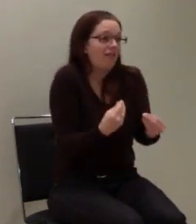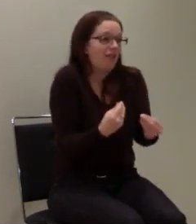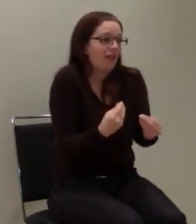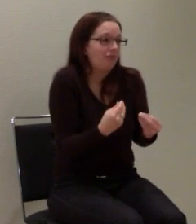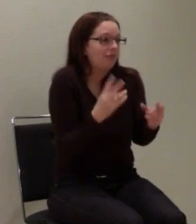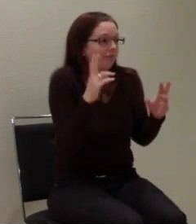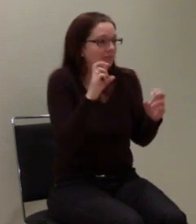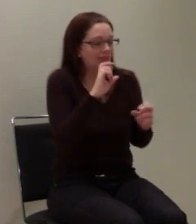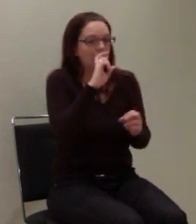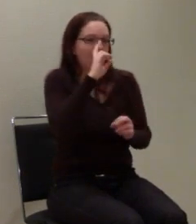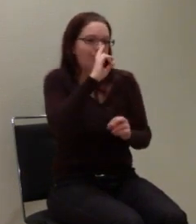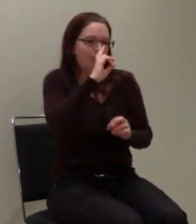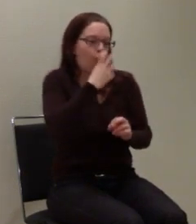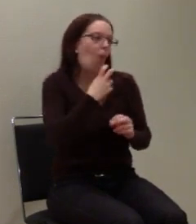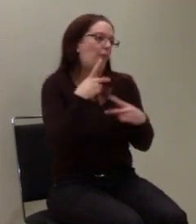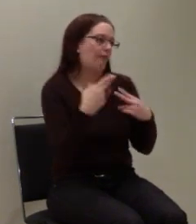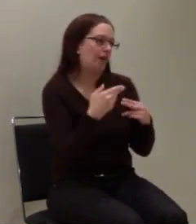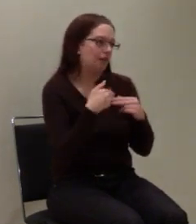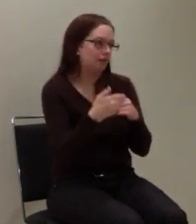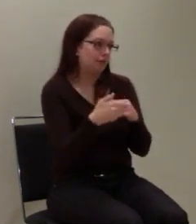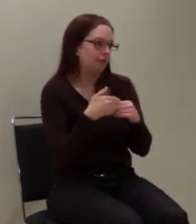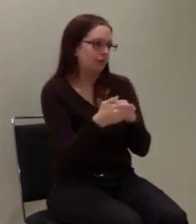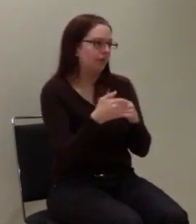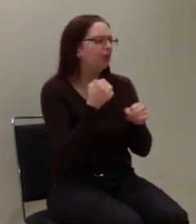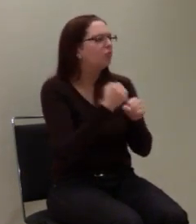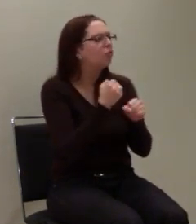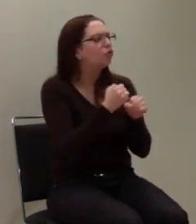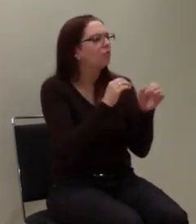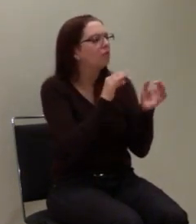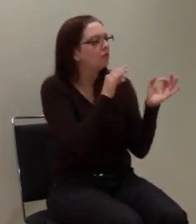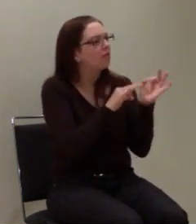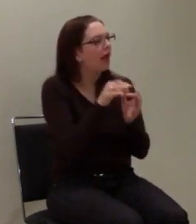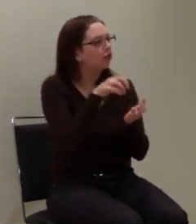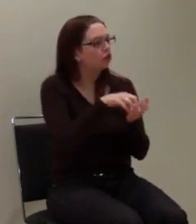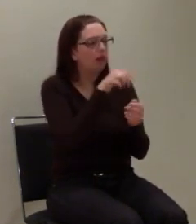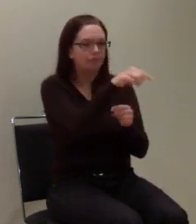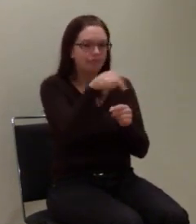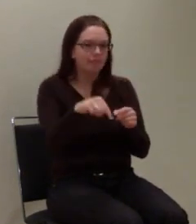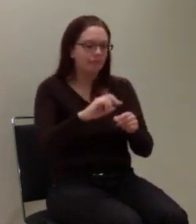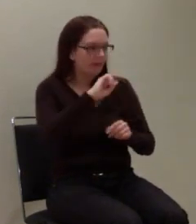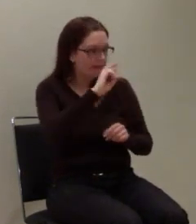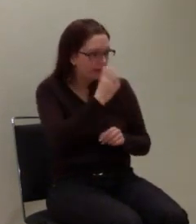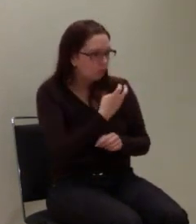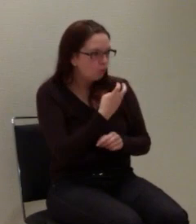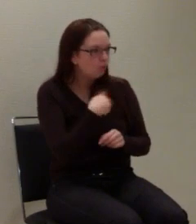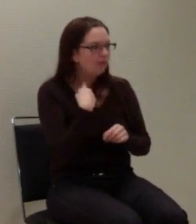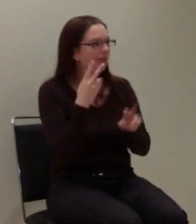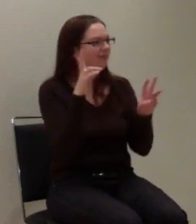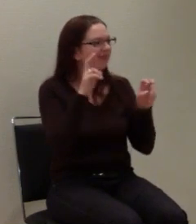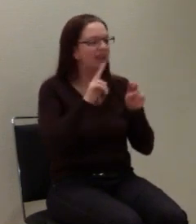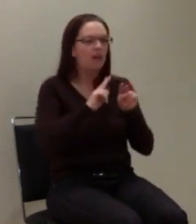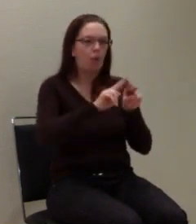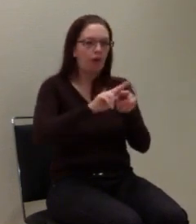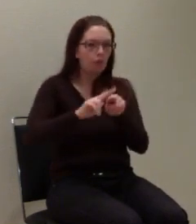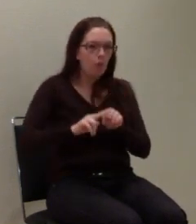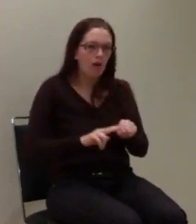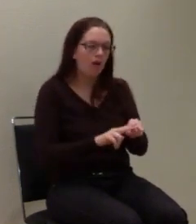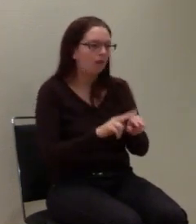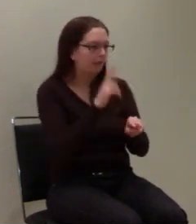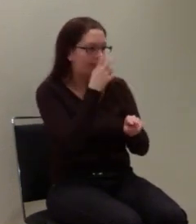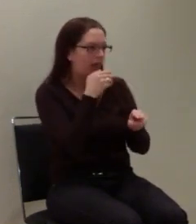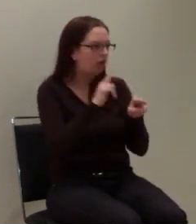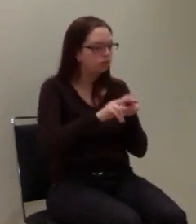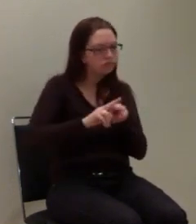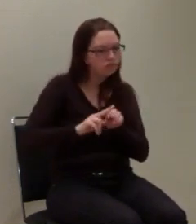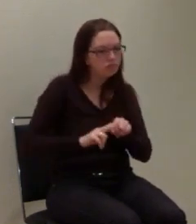Wo Leitstellen das ganze System testen werden und wir noch Korrekturen vornehmen werden an dem ganzen System. Im